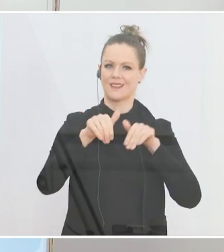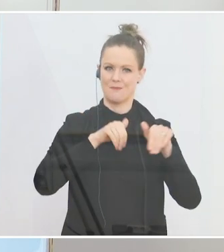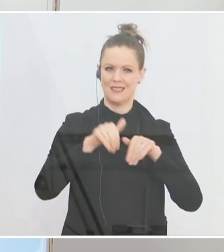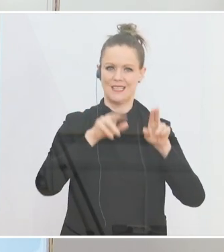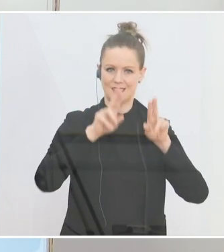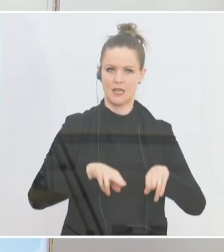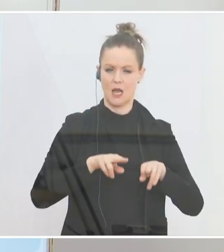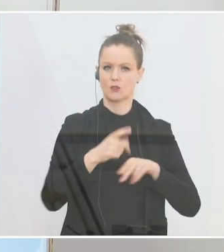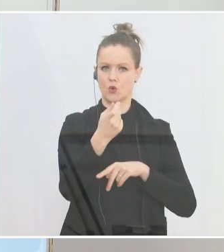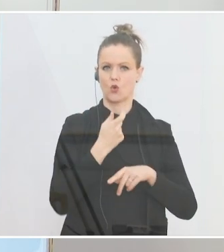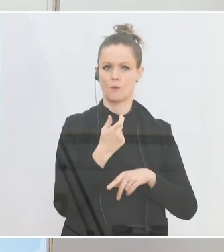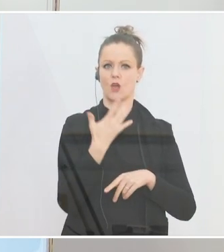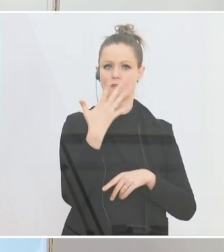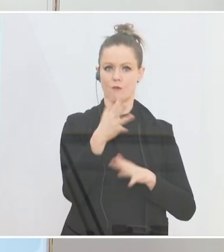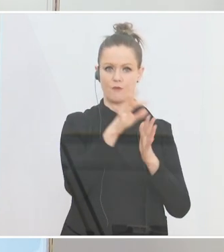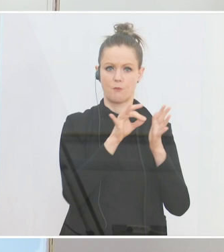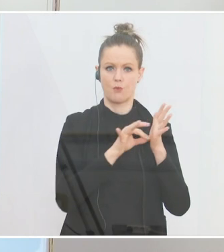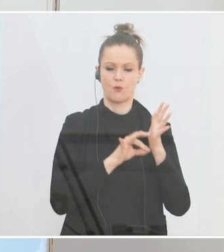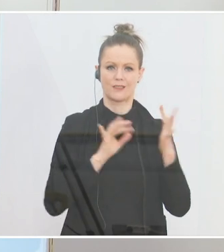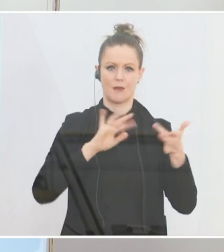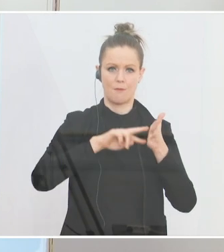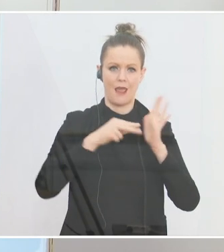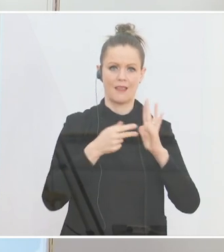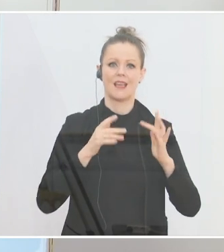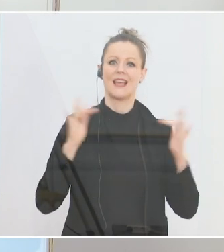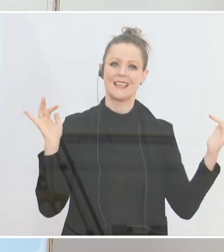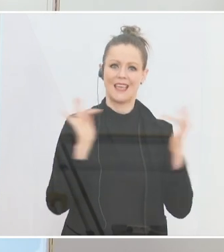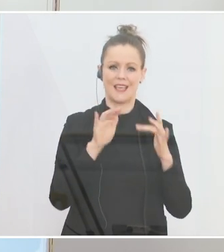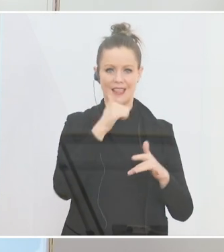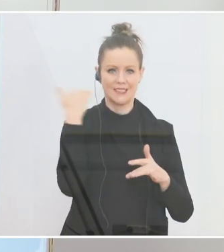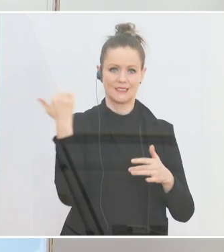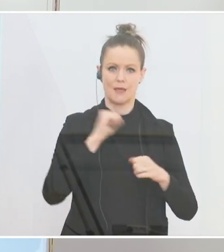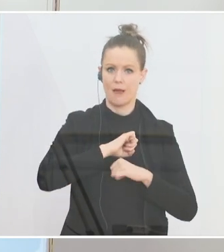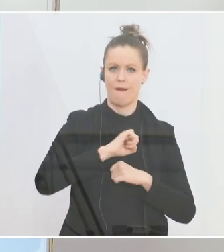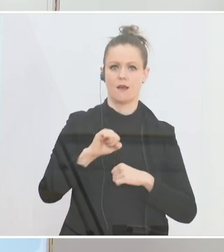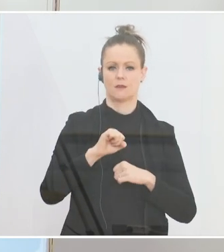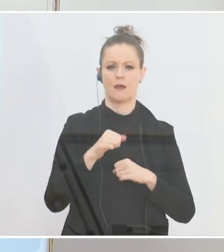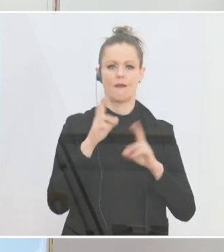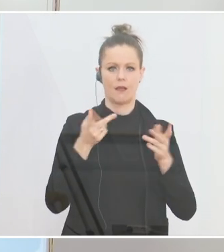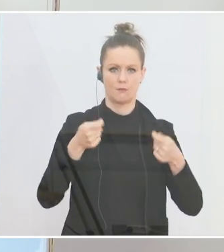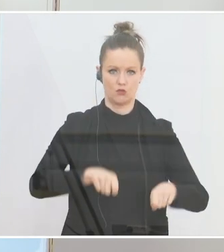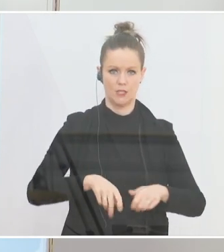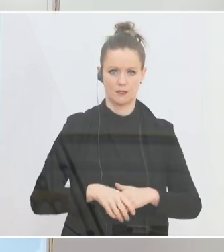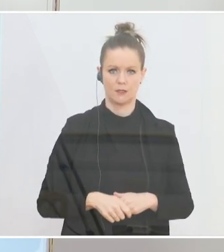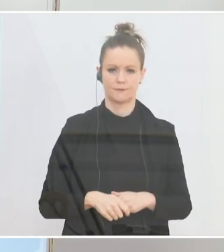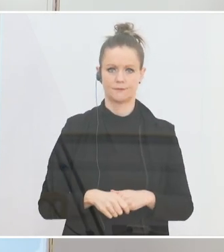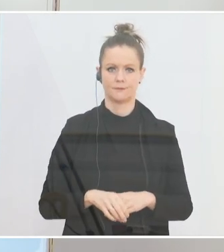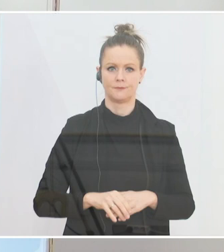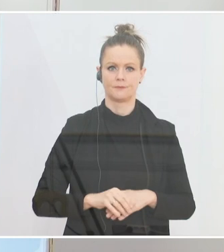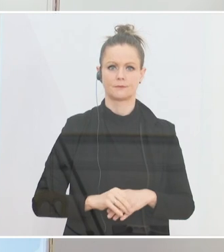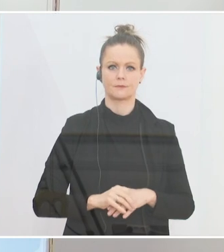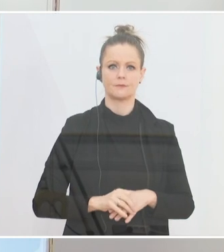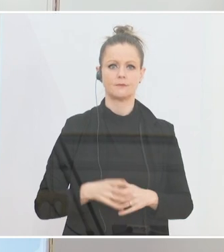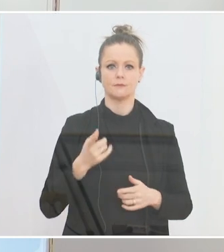einen Fünf-Punkte-Plan gegen extreme Raserei gemeinsam beschließen werden. Erstens,